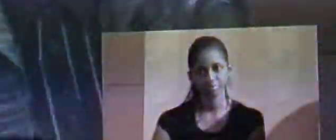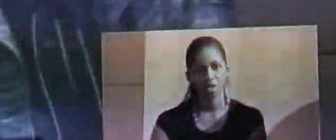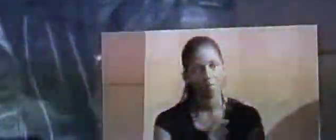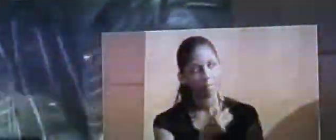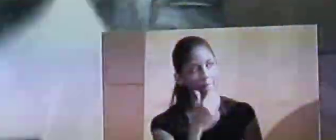Madame Carrius. Merci.